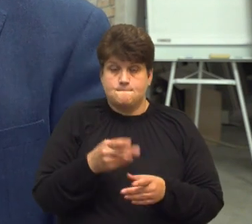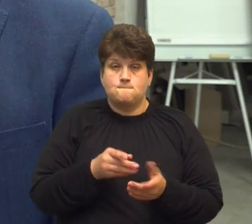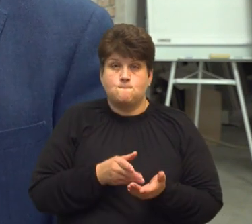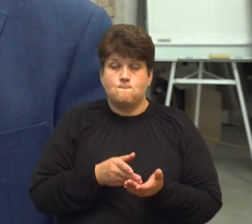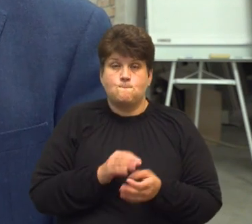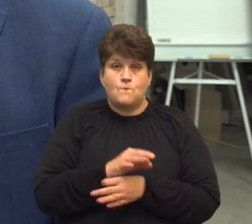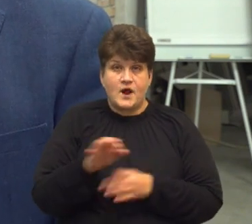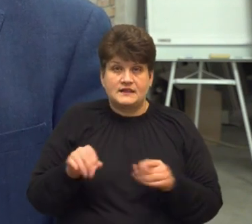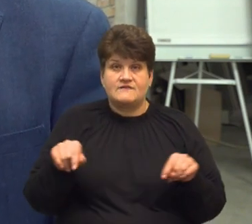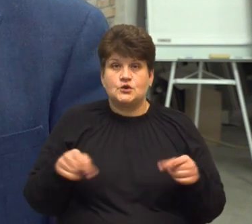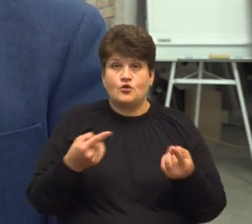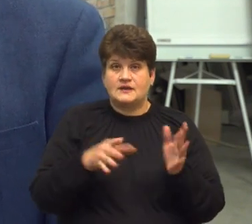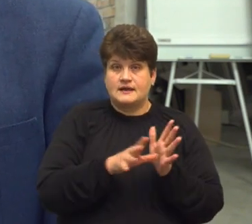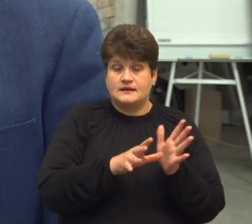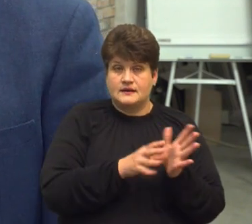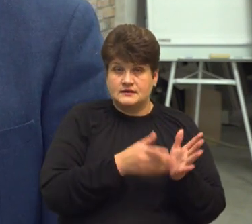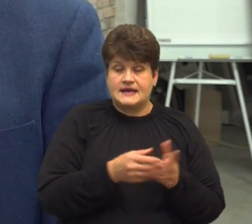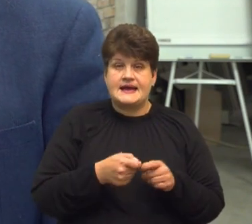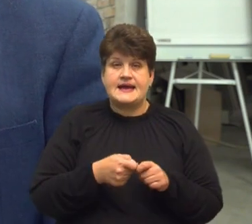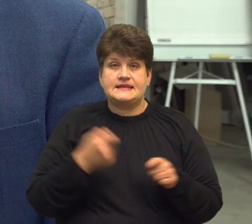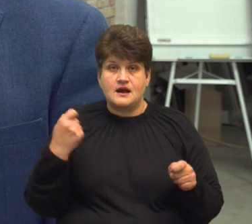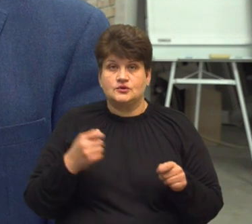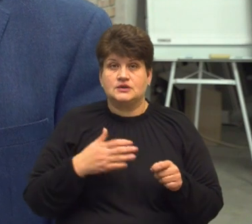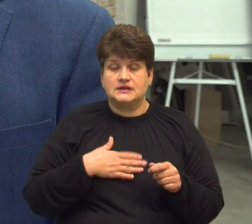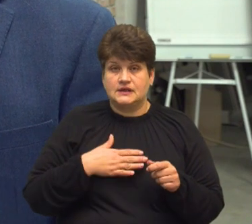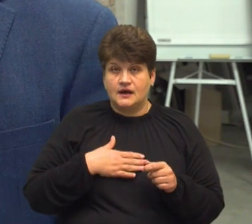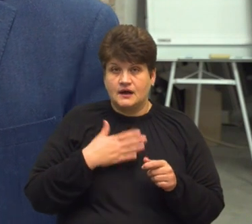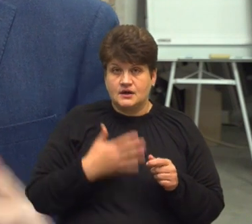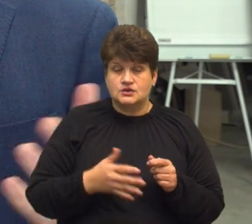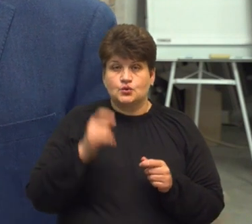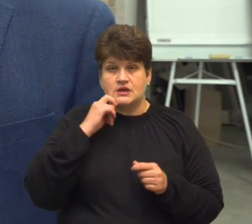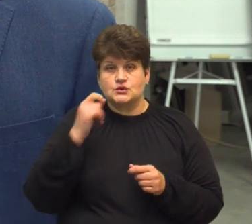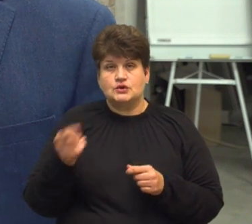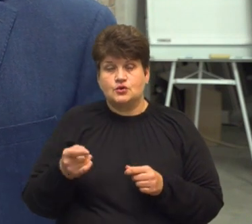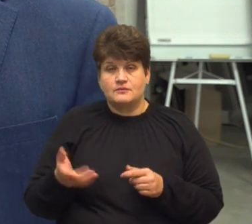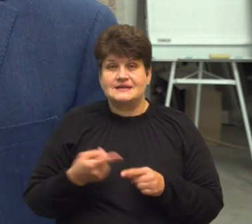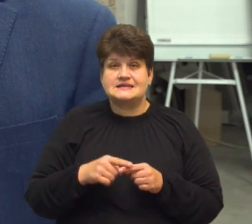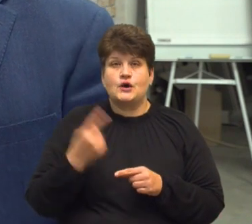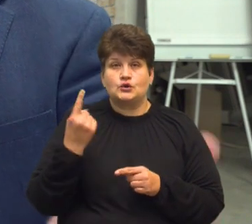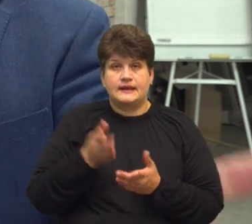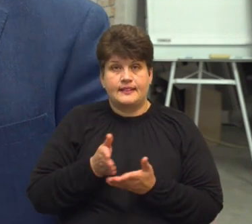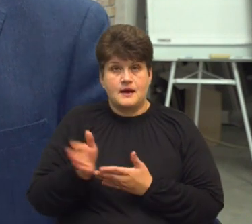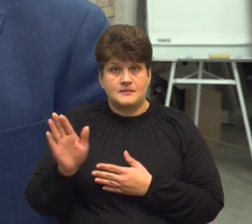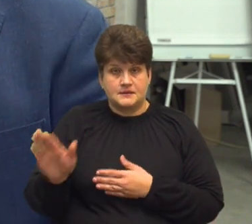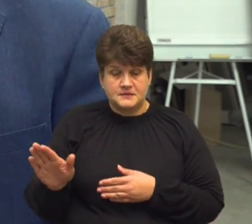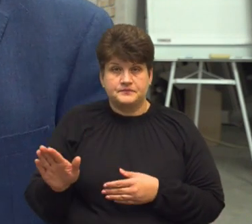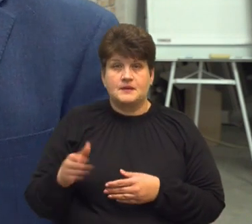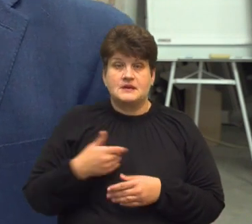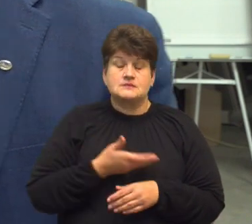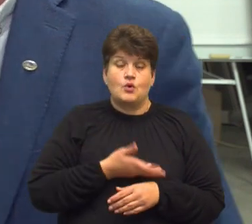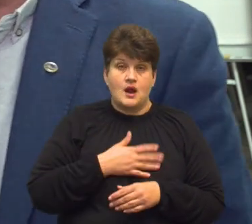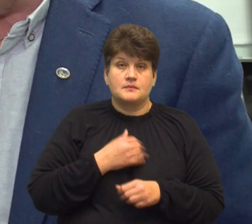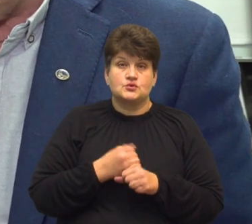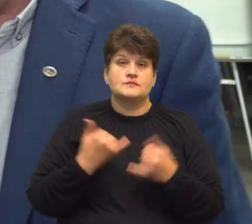відновлюваній енергетиці генератори, наша жопка українська Тернопільська. Це один напрям, ми з поляками працюємо